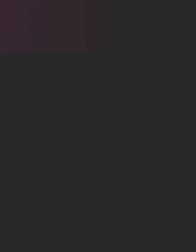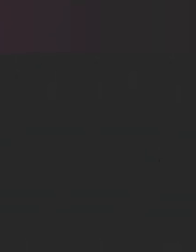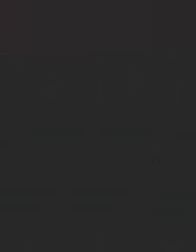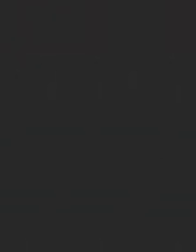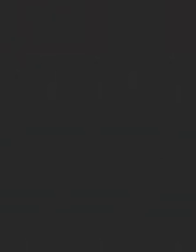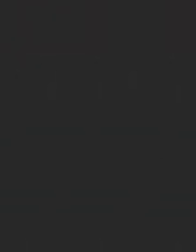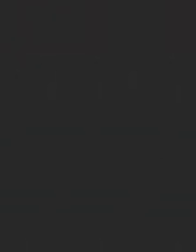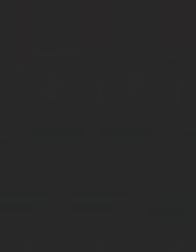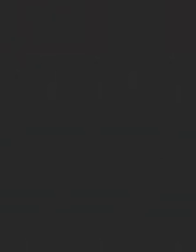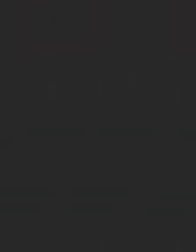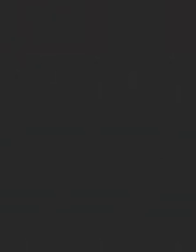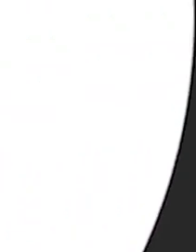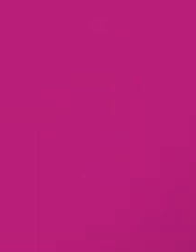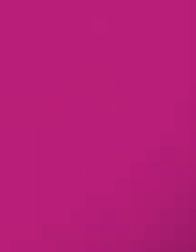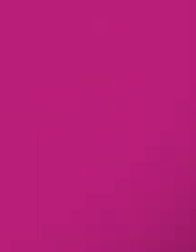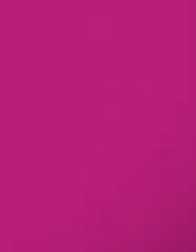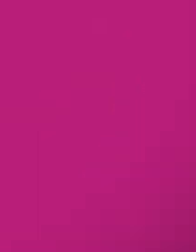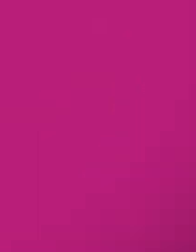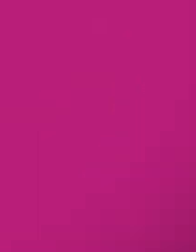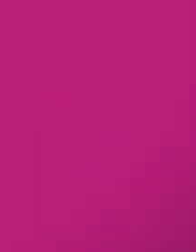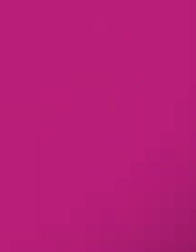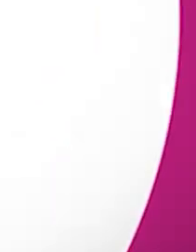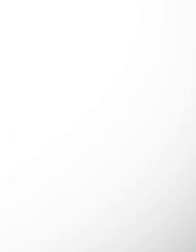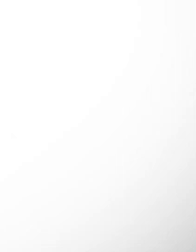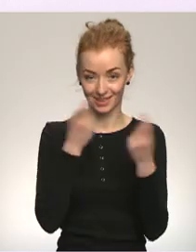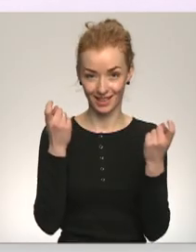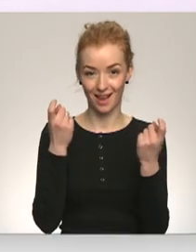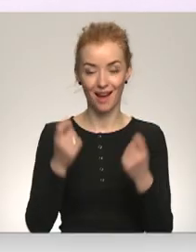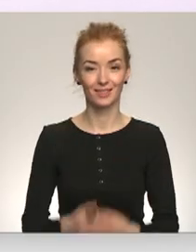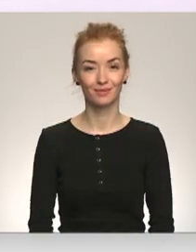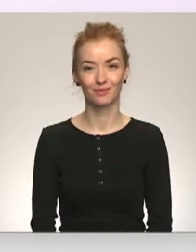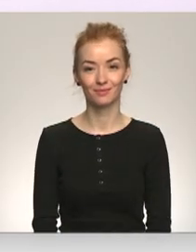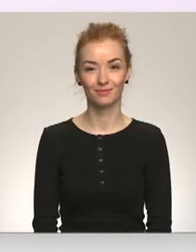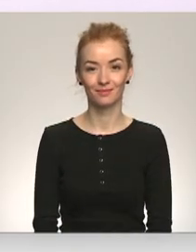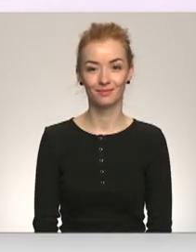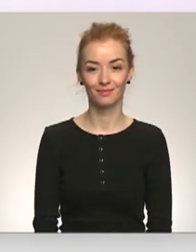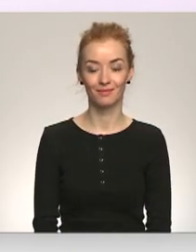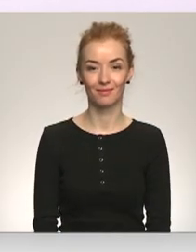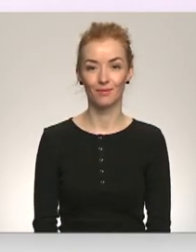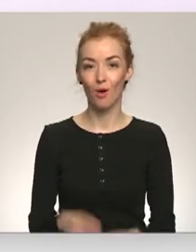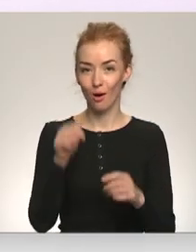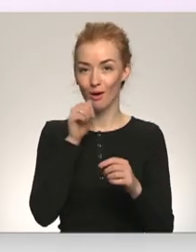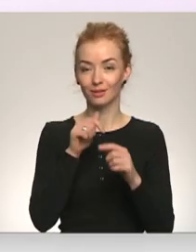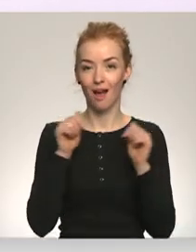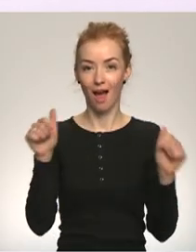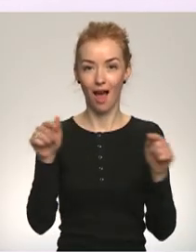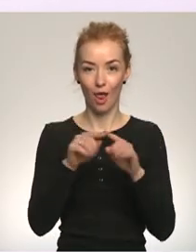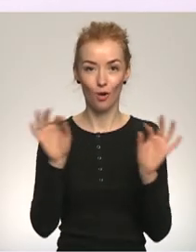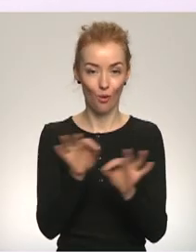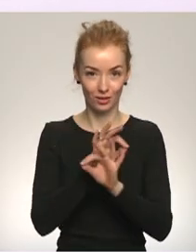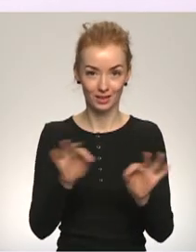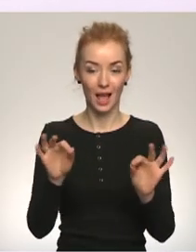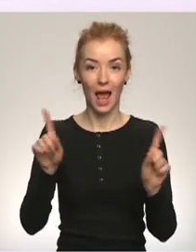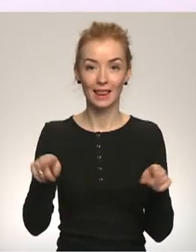Re! Viss ēters ir te! Nacionālās akustiskās koncertzāles projekta